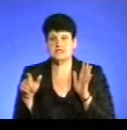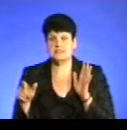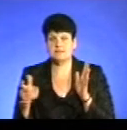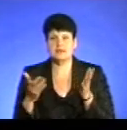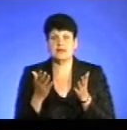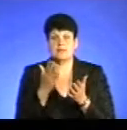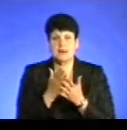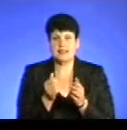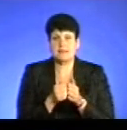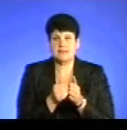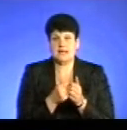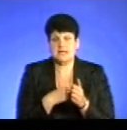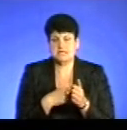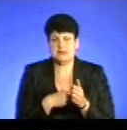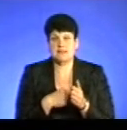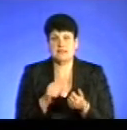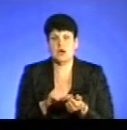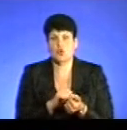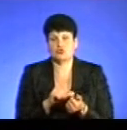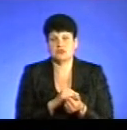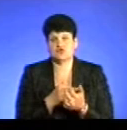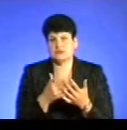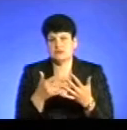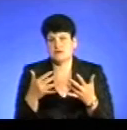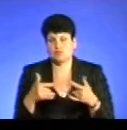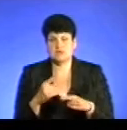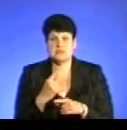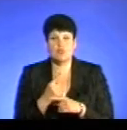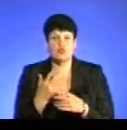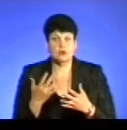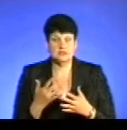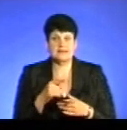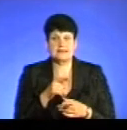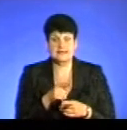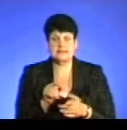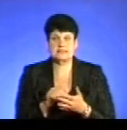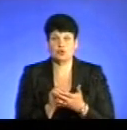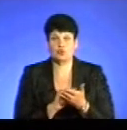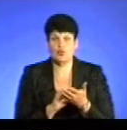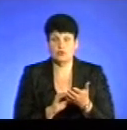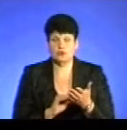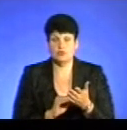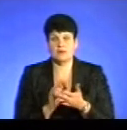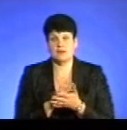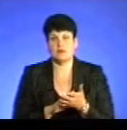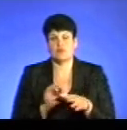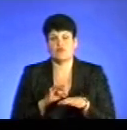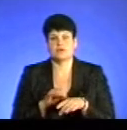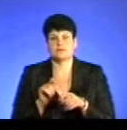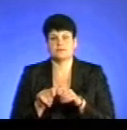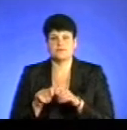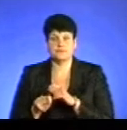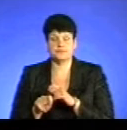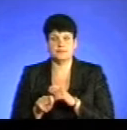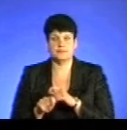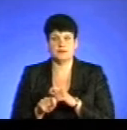мали біля себе наркотичні засоби заборонені. Їх задокументовано, далі проводяться слідчі дії. Патрульною